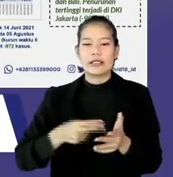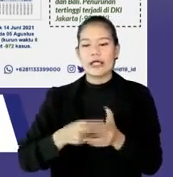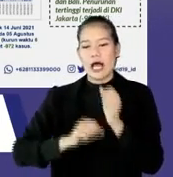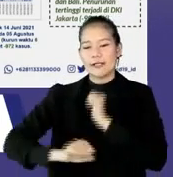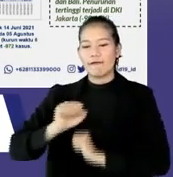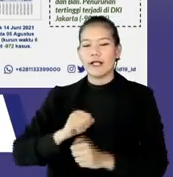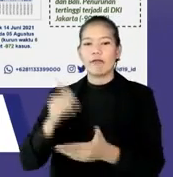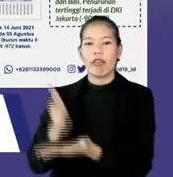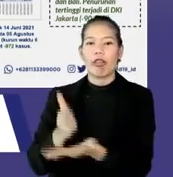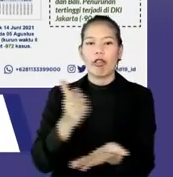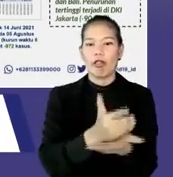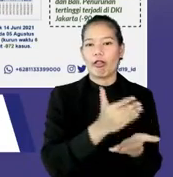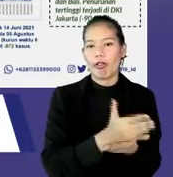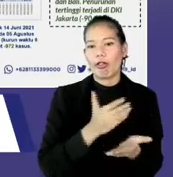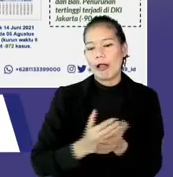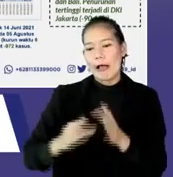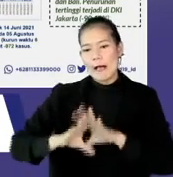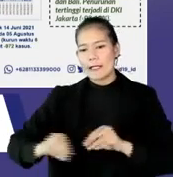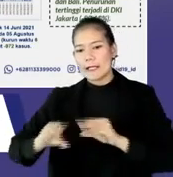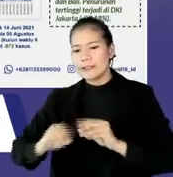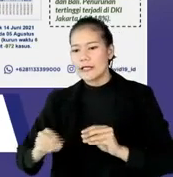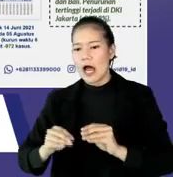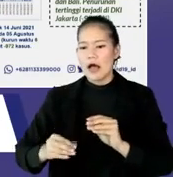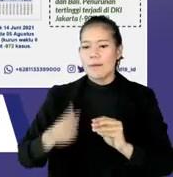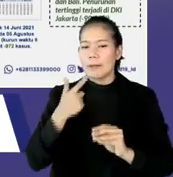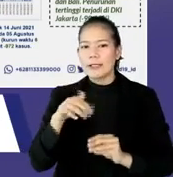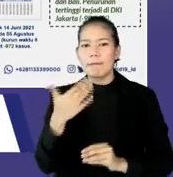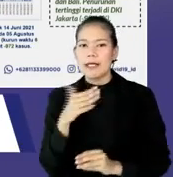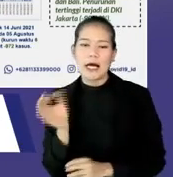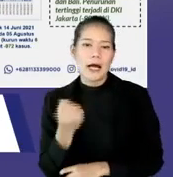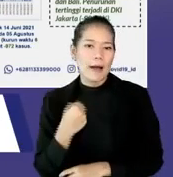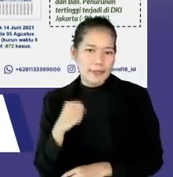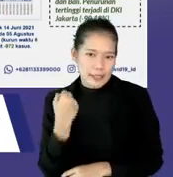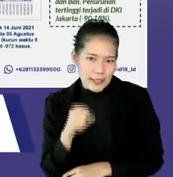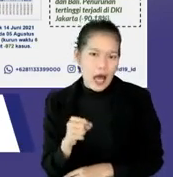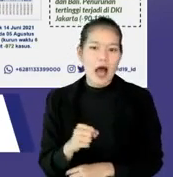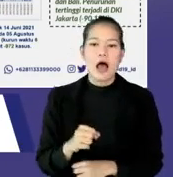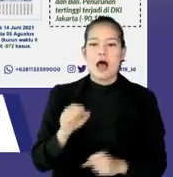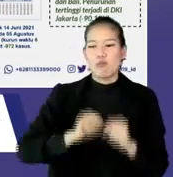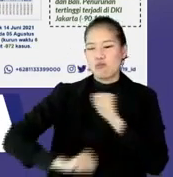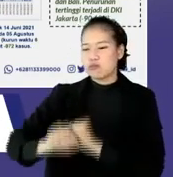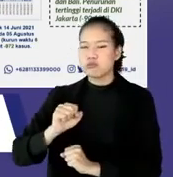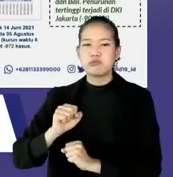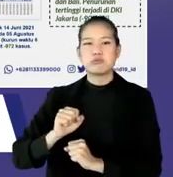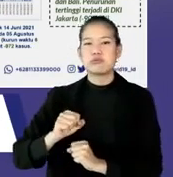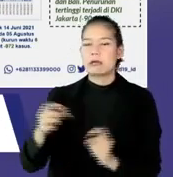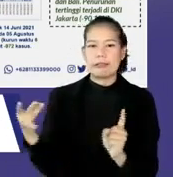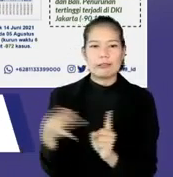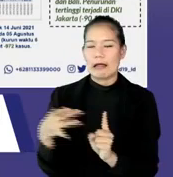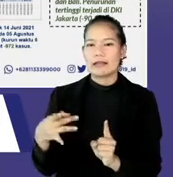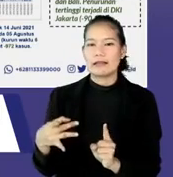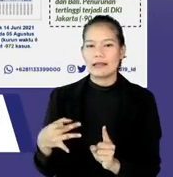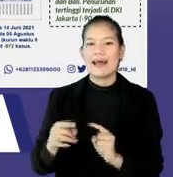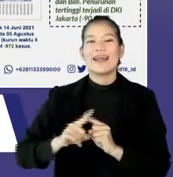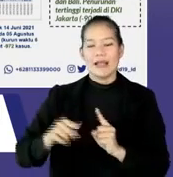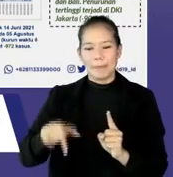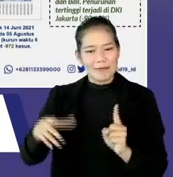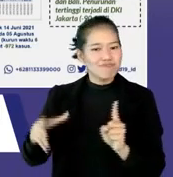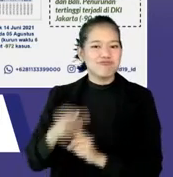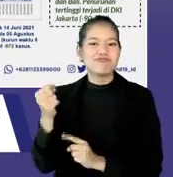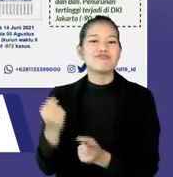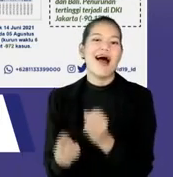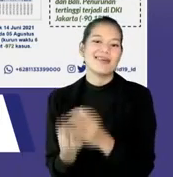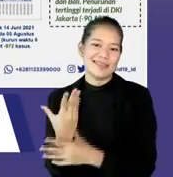melakukan aktivitas, tidak bisa bekerja seperti biasanya, dengan pengetatan mobilitas. Tapi ini yang kita raih dengan kerja keras kita